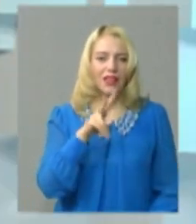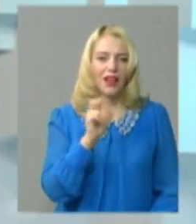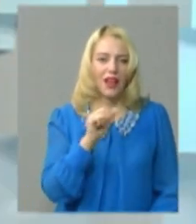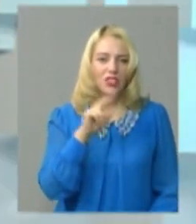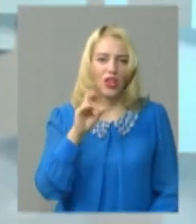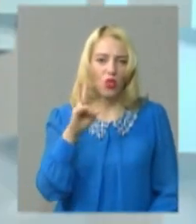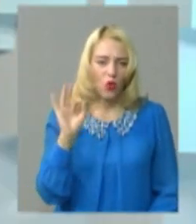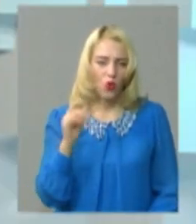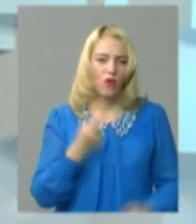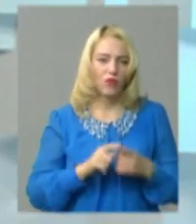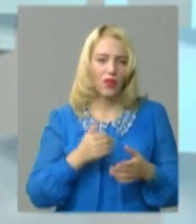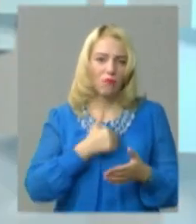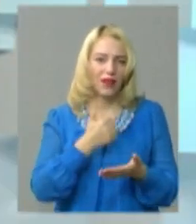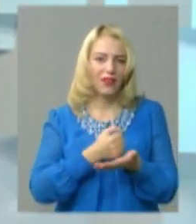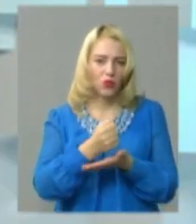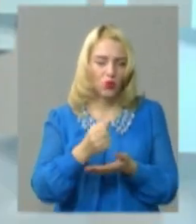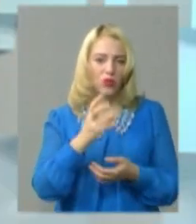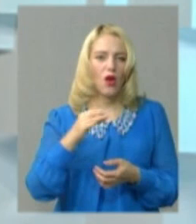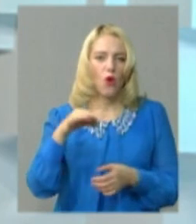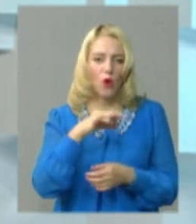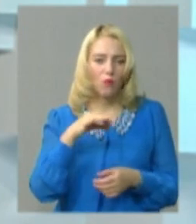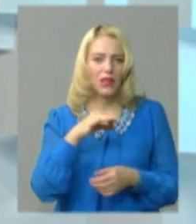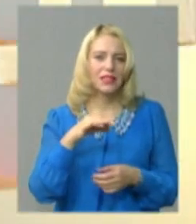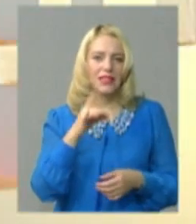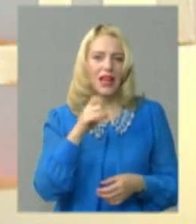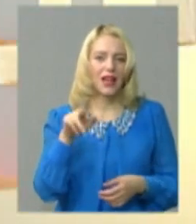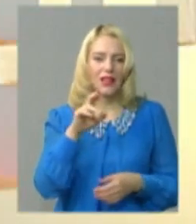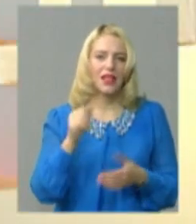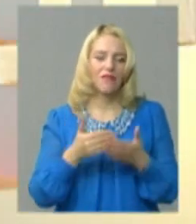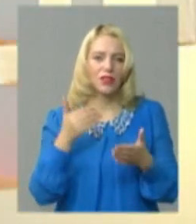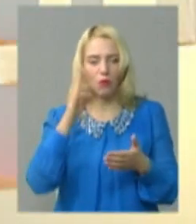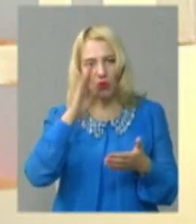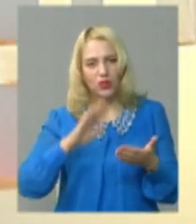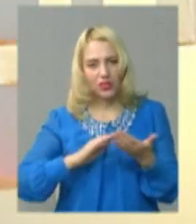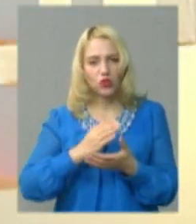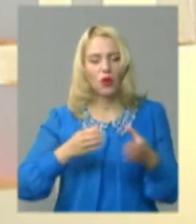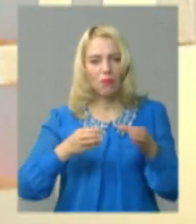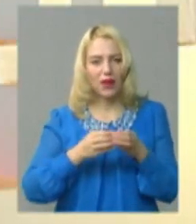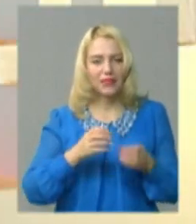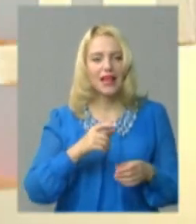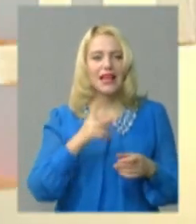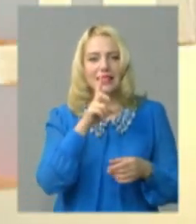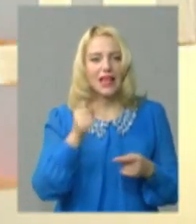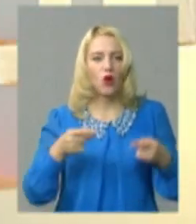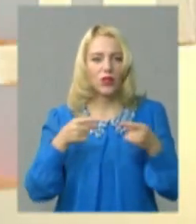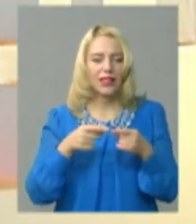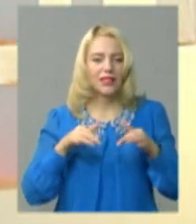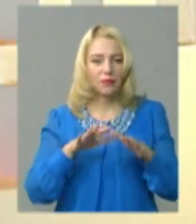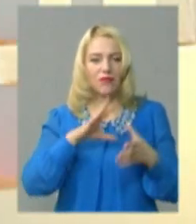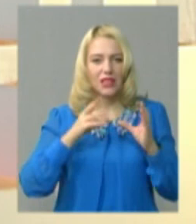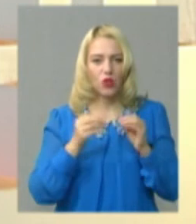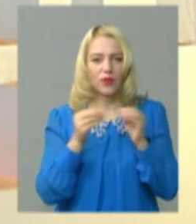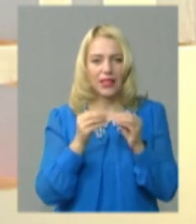претендує на місце в обласній раді вдруге і від партії за конкретні справи. Загалом 10 партій